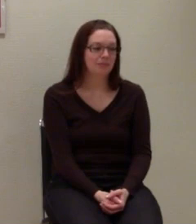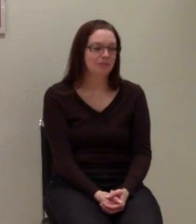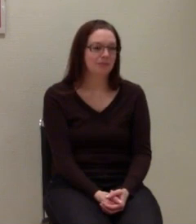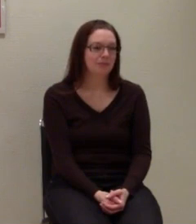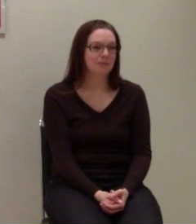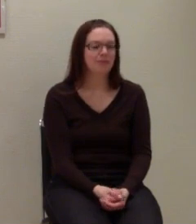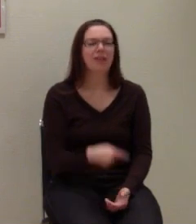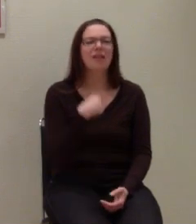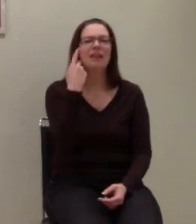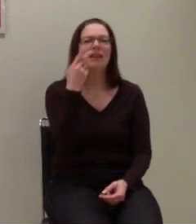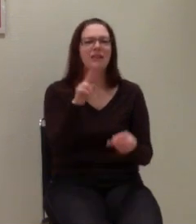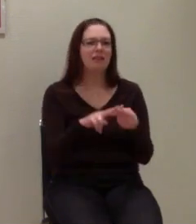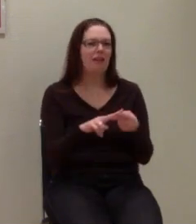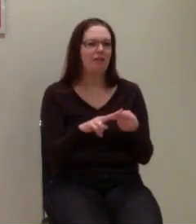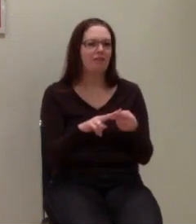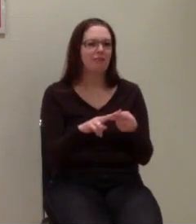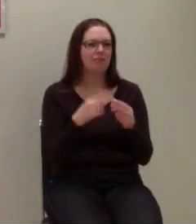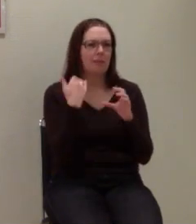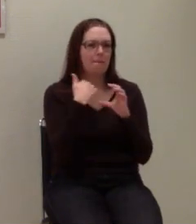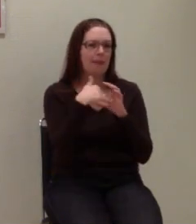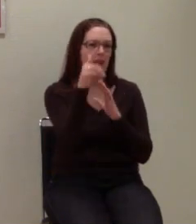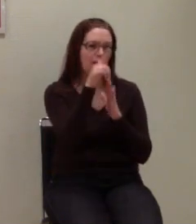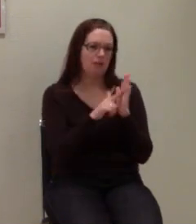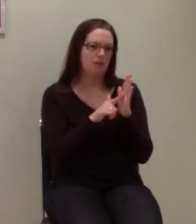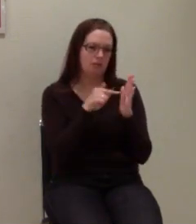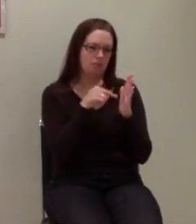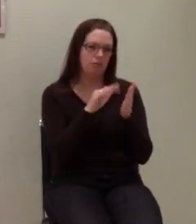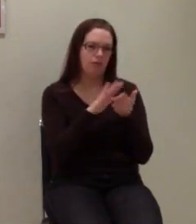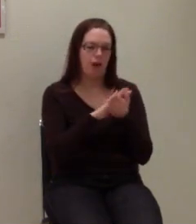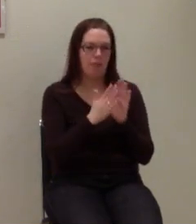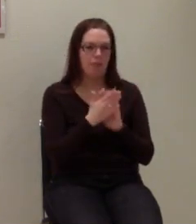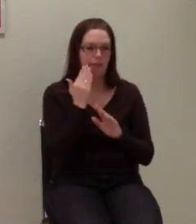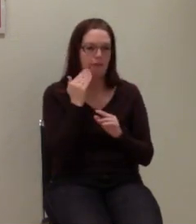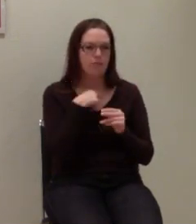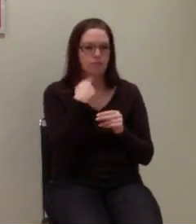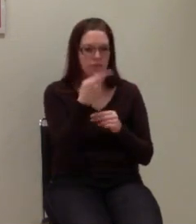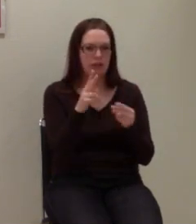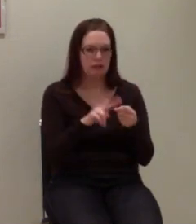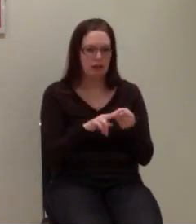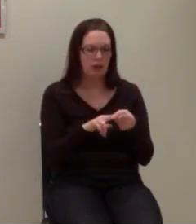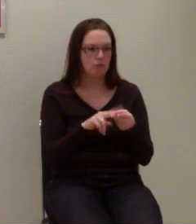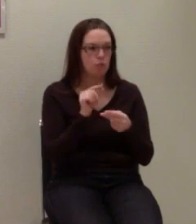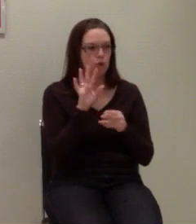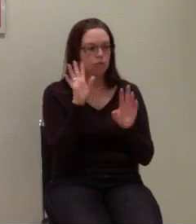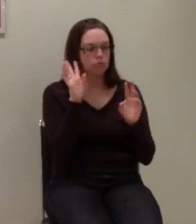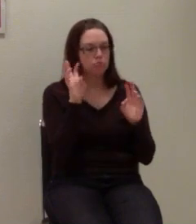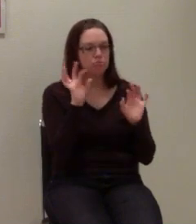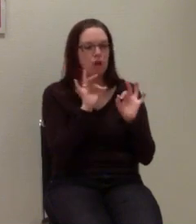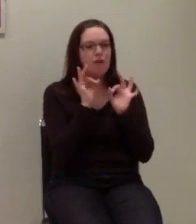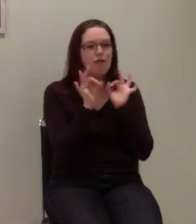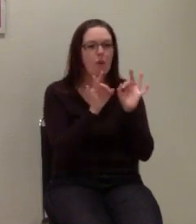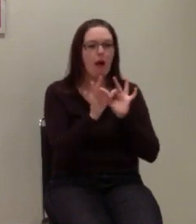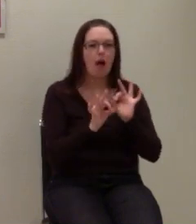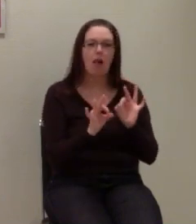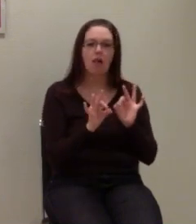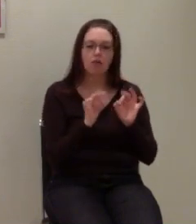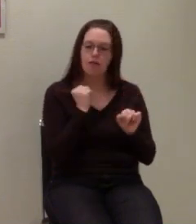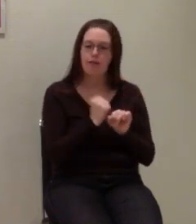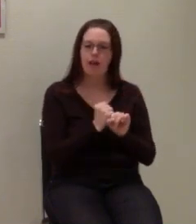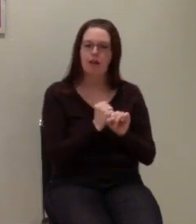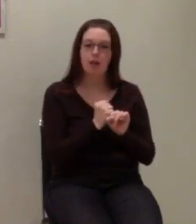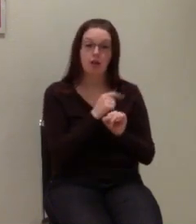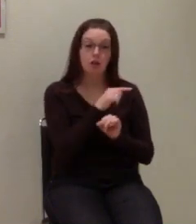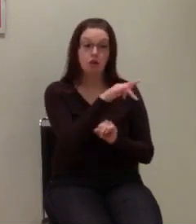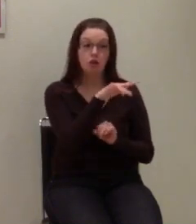Nächstes Treffen, hatten wir gesagt, machen wir dann auf der Mailingliste. Ja, dann wären wir eigentlich so weit formal durch. Hat